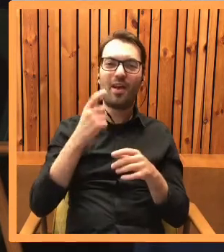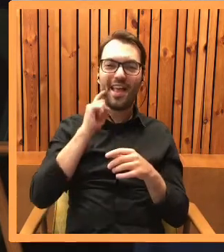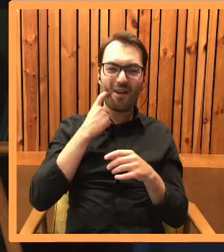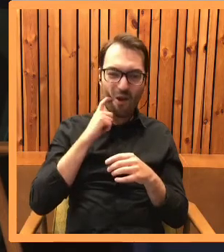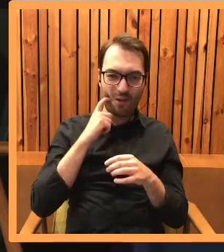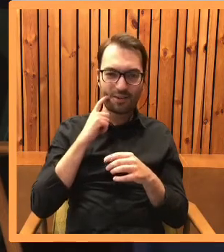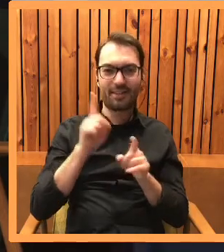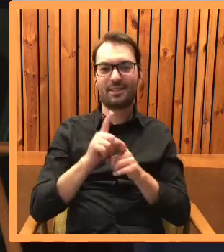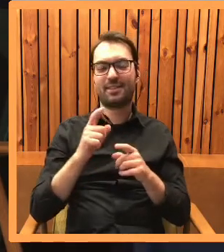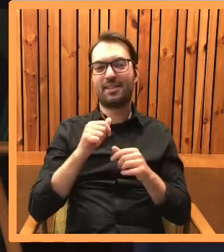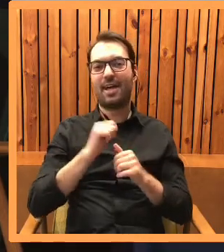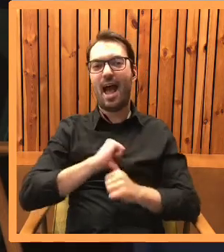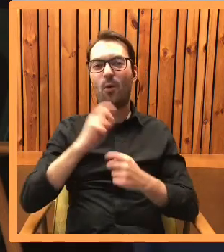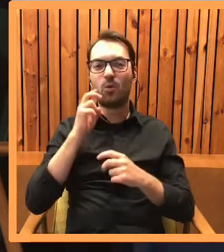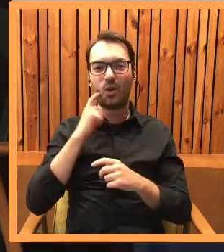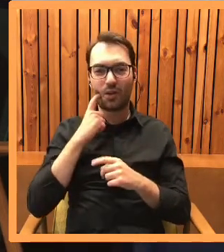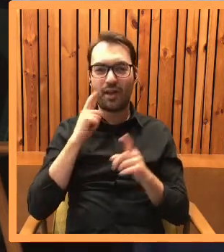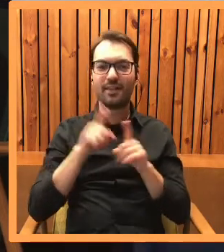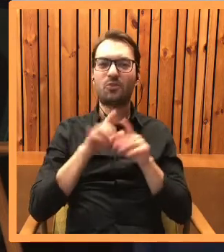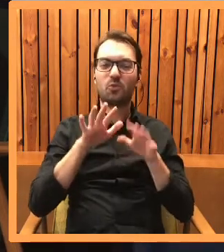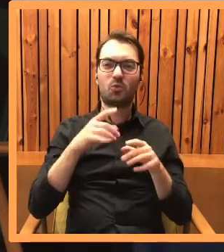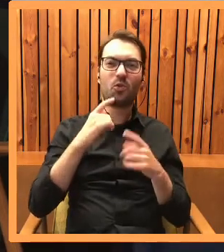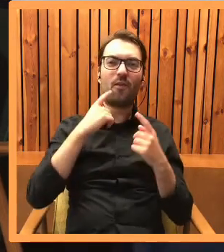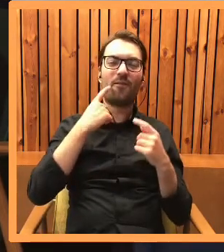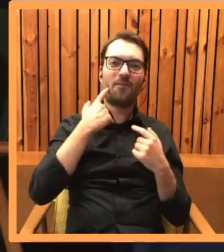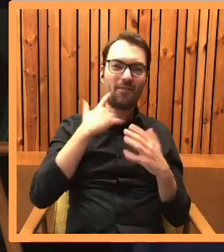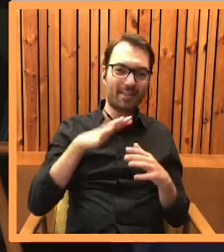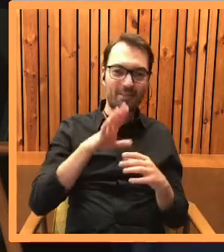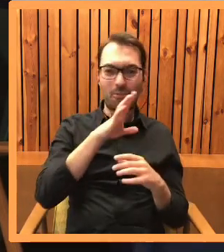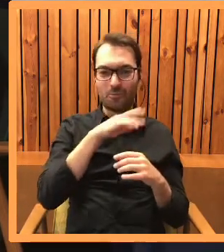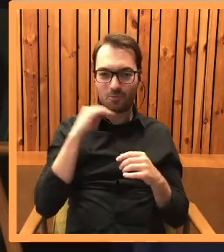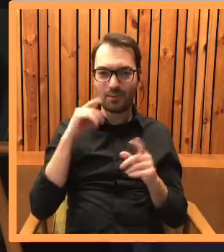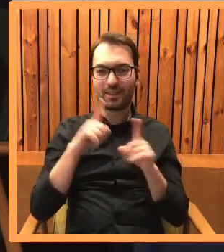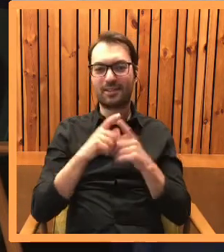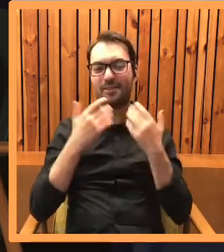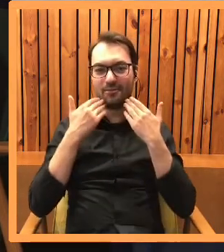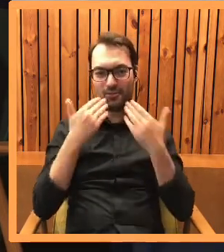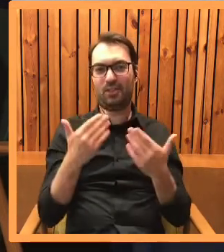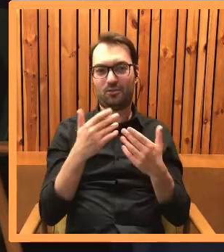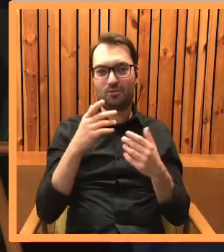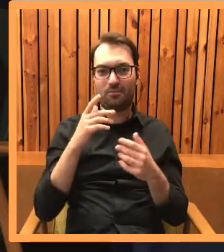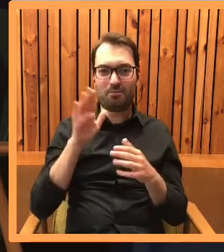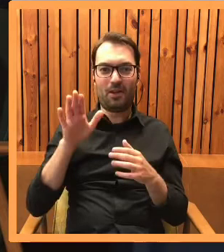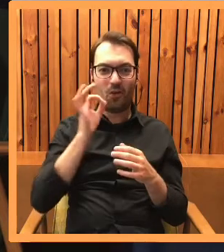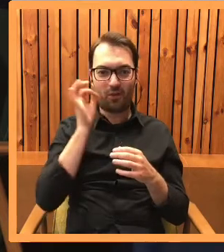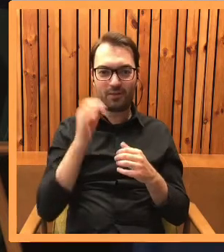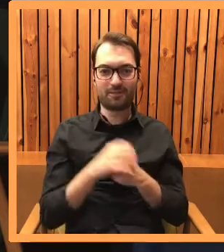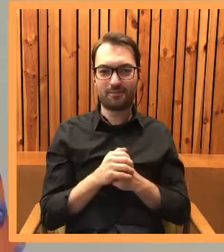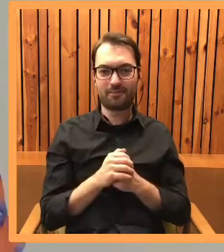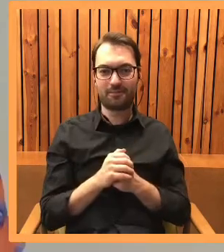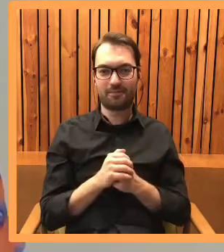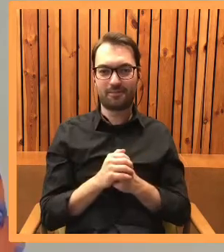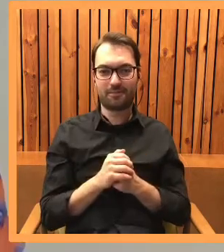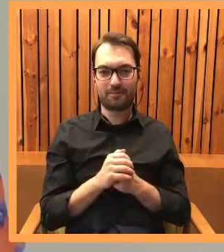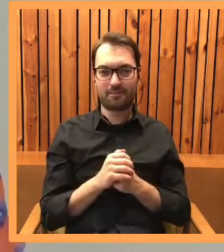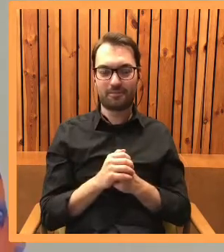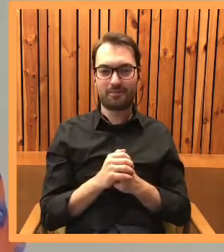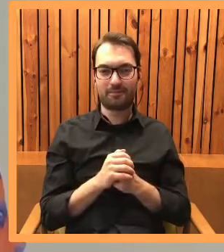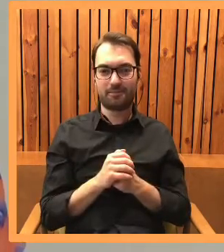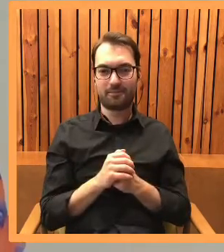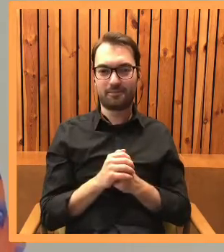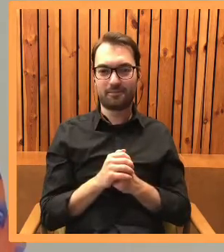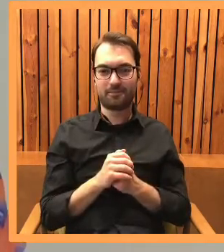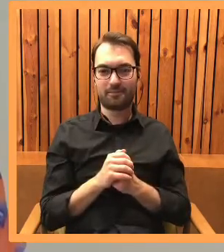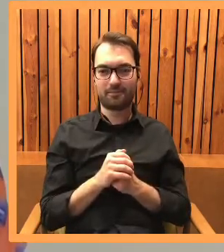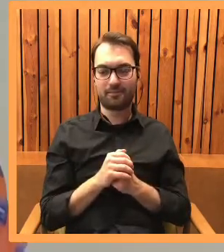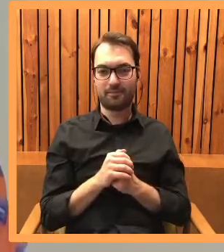momentami, ale jest bardzo dużo też uśmiechu i takiej wdzięczności, myślę, za tą kocią obecność w naszym życiu. Nie ma chyba tutaj nic do ukrycia w tej kwestii.